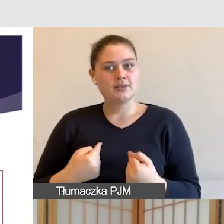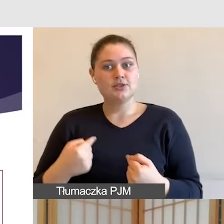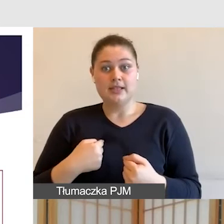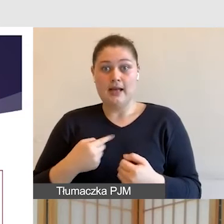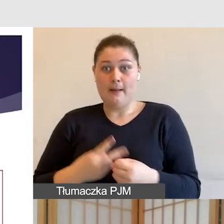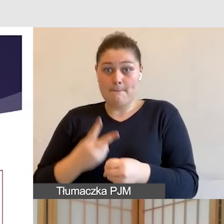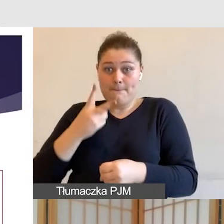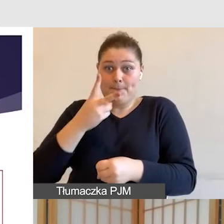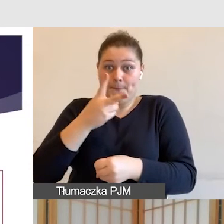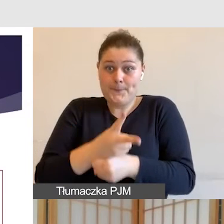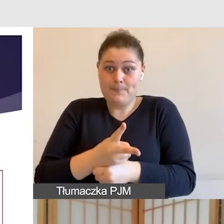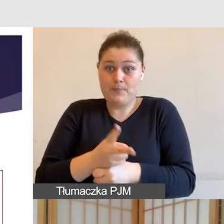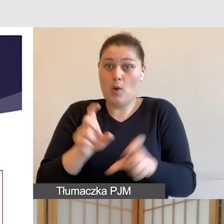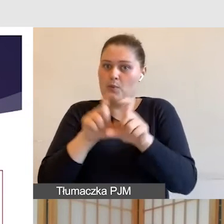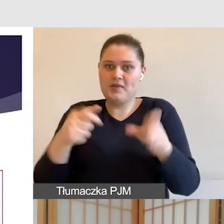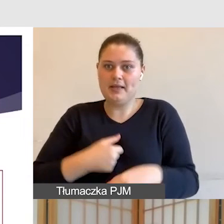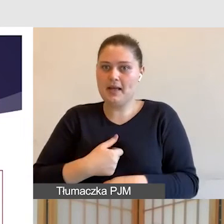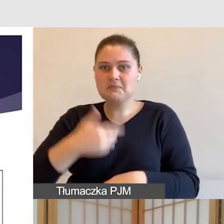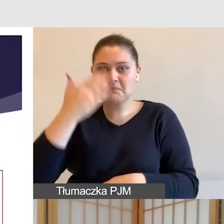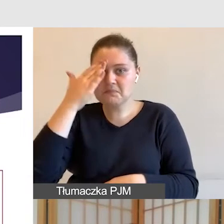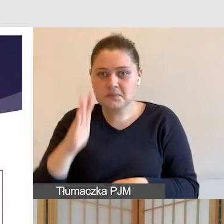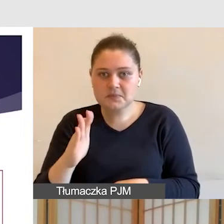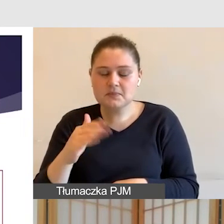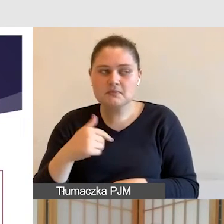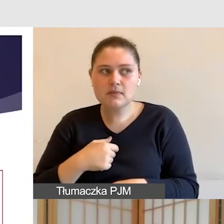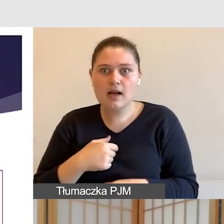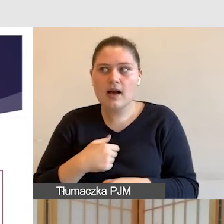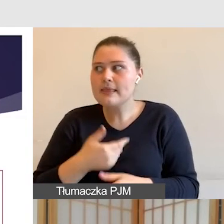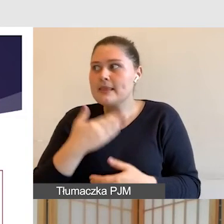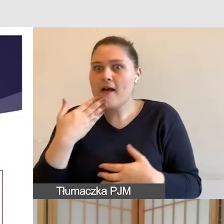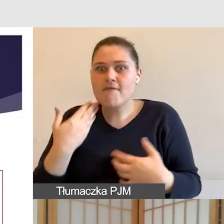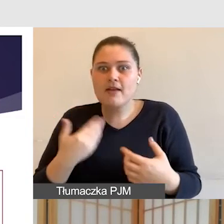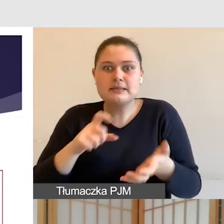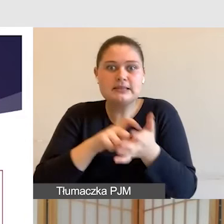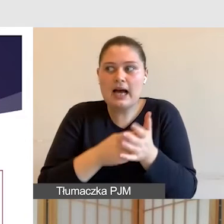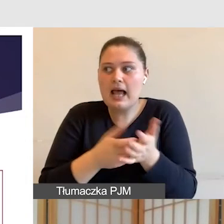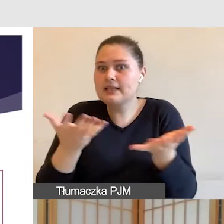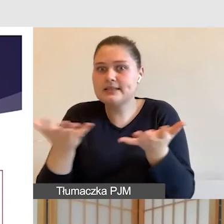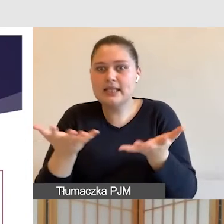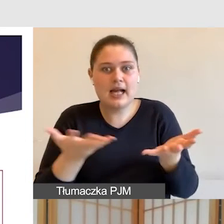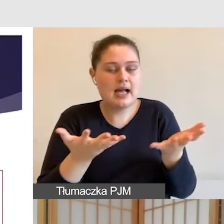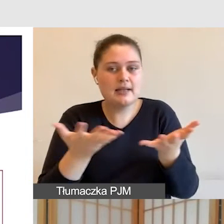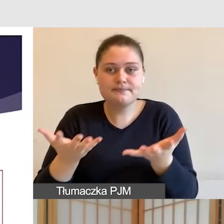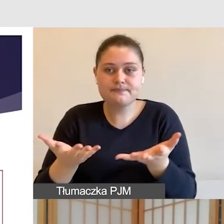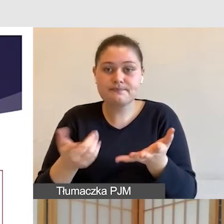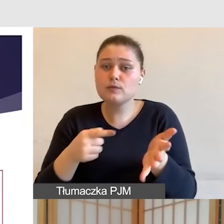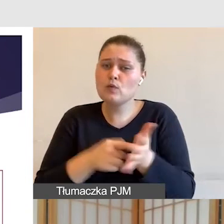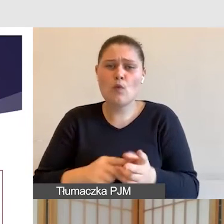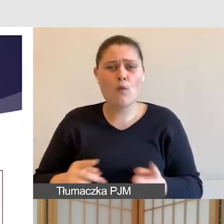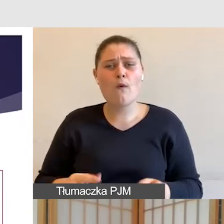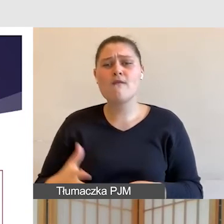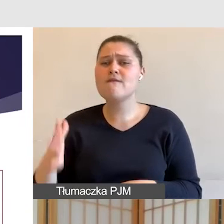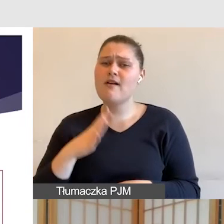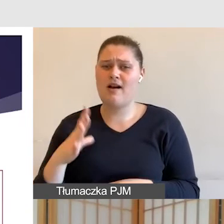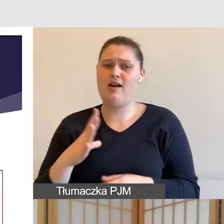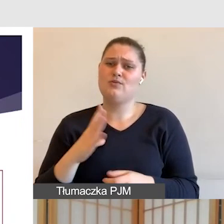nie jestem pewna, gdzie powinnam znaleźć tą salę wypadową, czy szkoleniową. Warto przed tym pomyśleć o